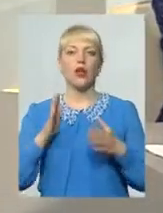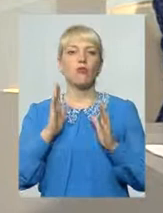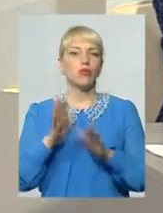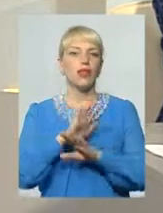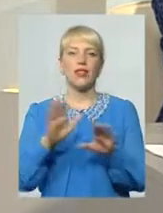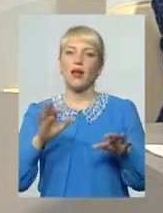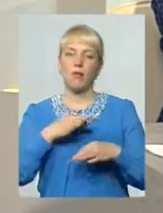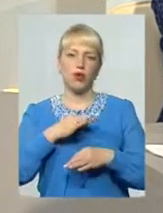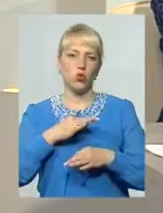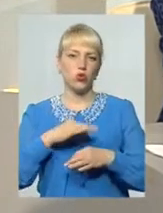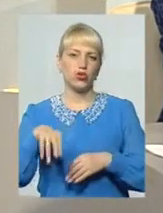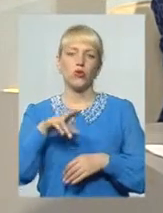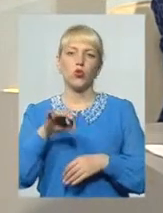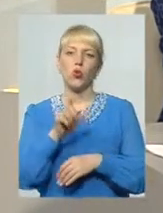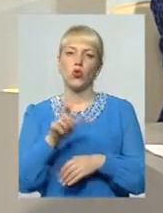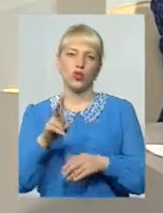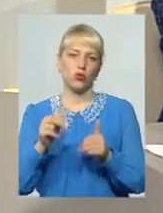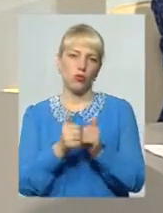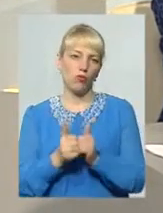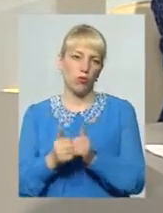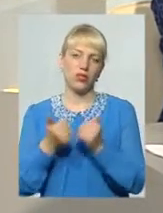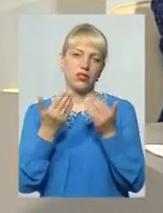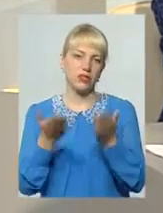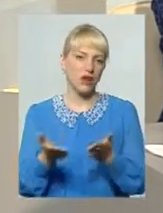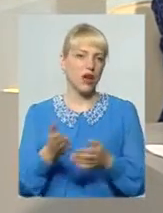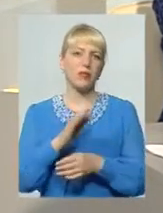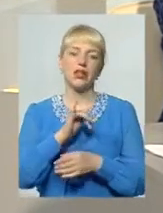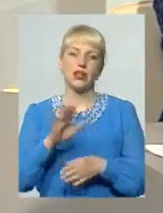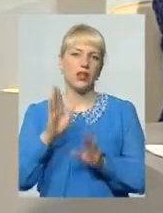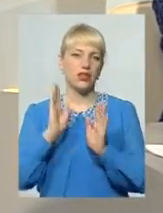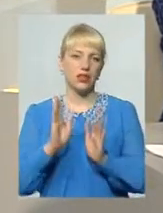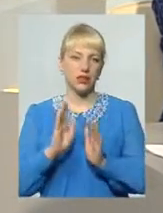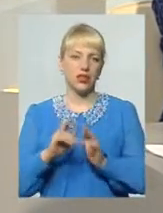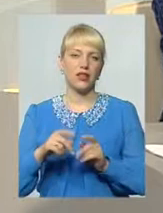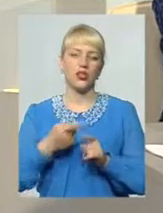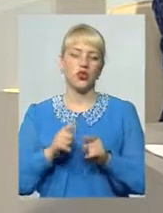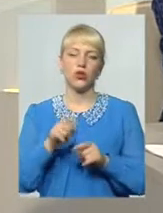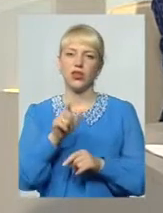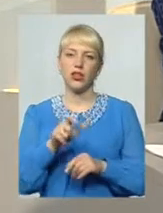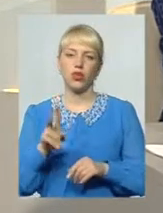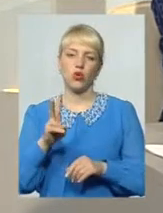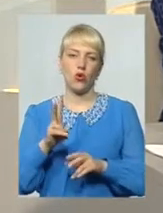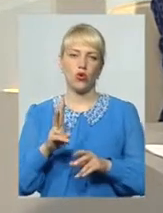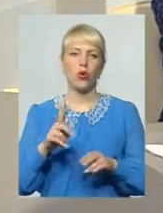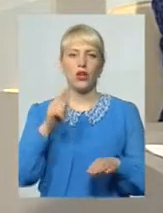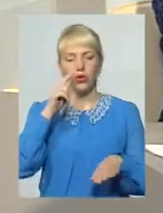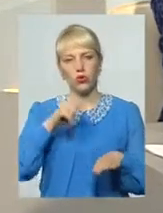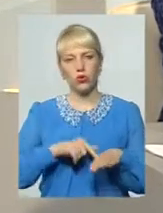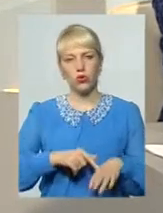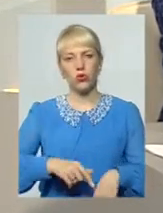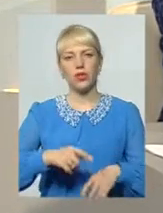небайдужими до тих, хто знаходиться поруч І не тільки до тих, кого торкнулося